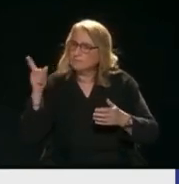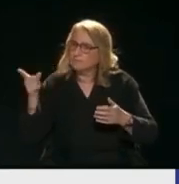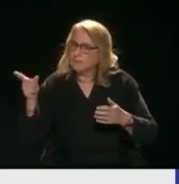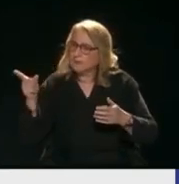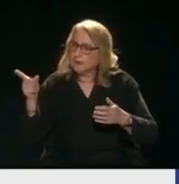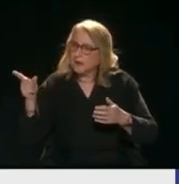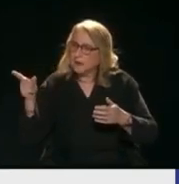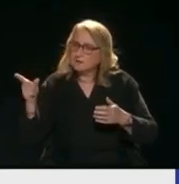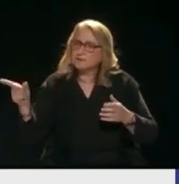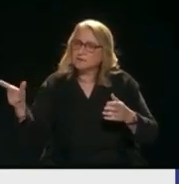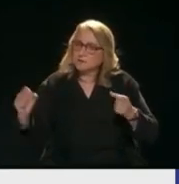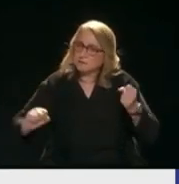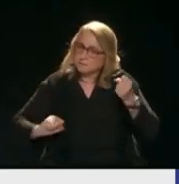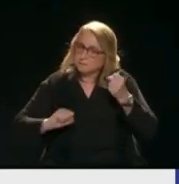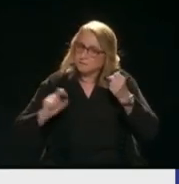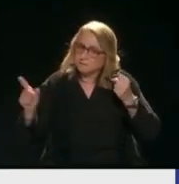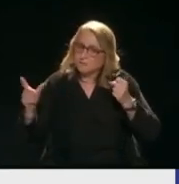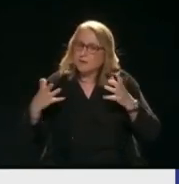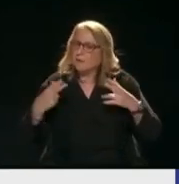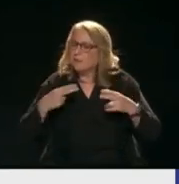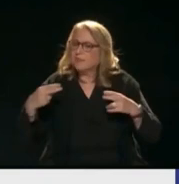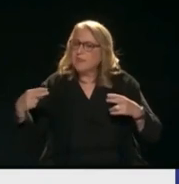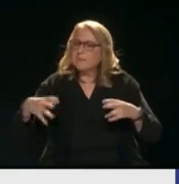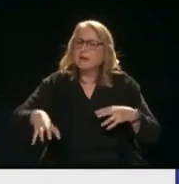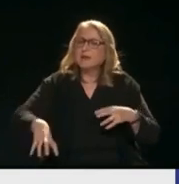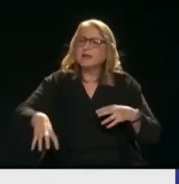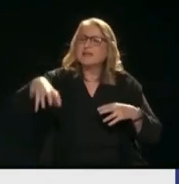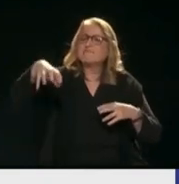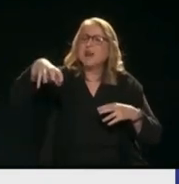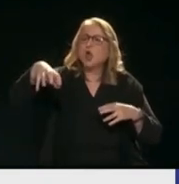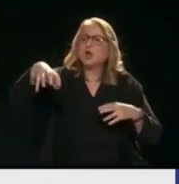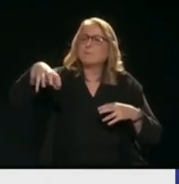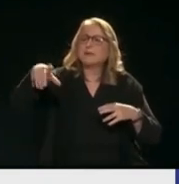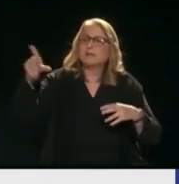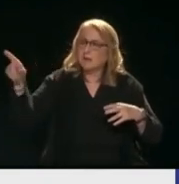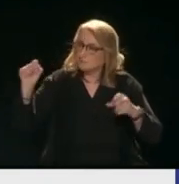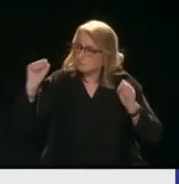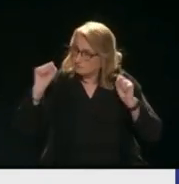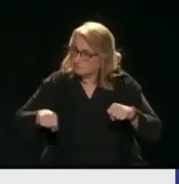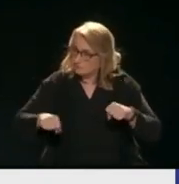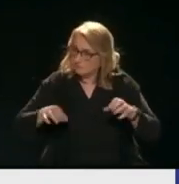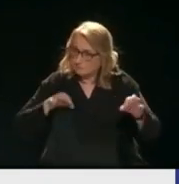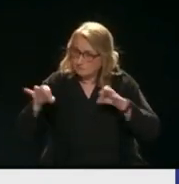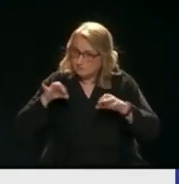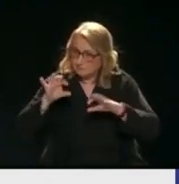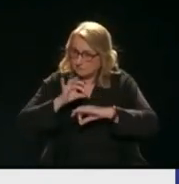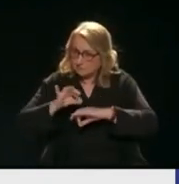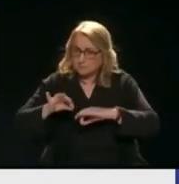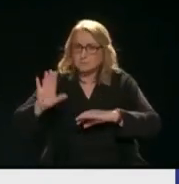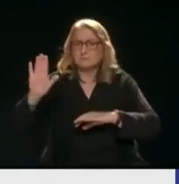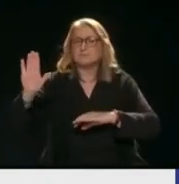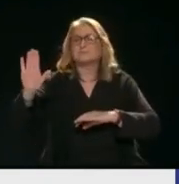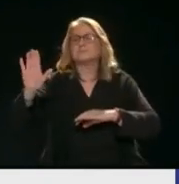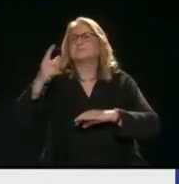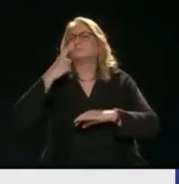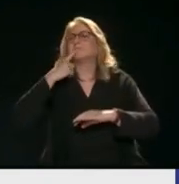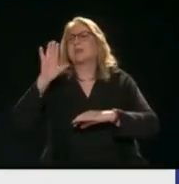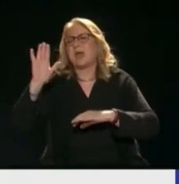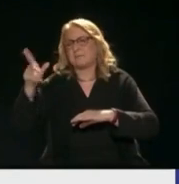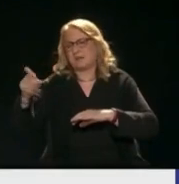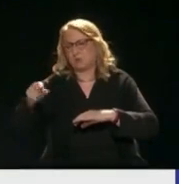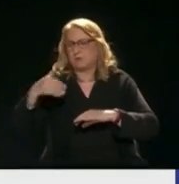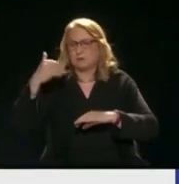οριοθέτησης της φαλοκληπίδας Και αν όχι με ποια άλλα σημεία τη συνδέατε Αυτό θα το δούμε Σε μια βάση Μην μιλάτε για η φαλοκληπίδα Και αν δεν γίνεται μια